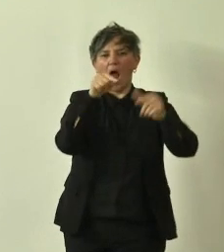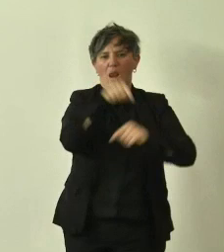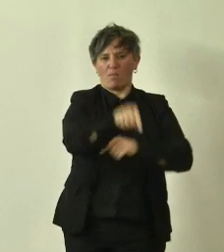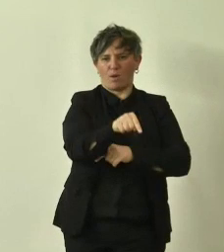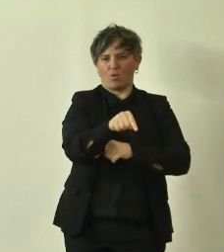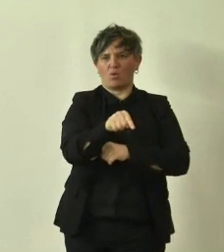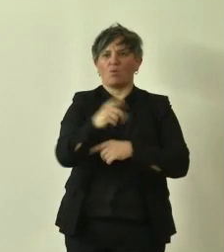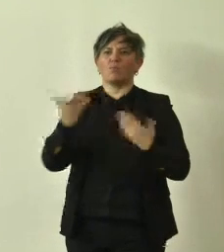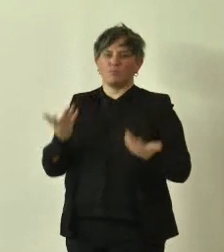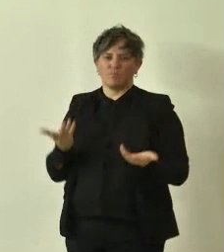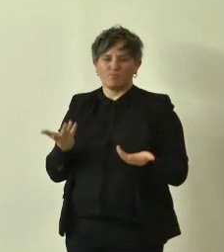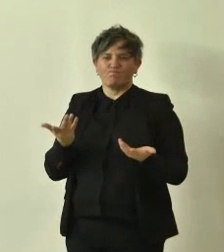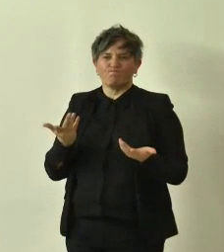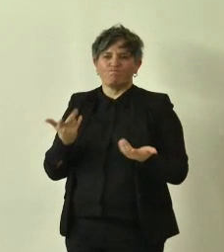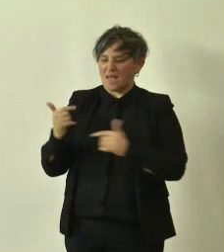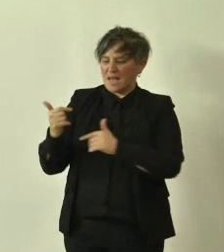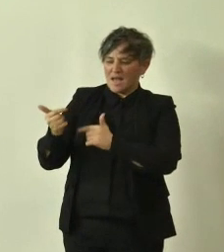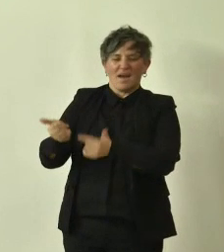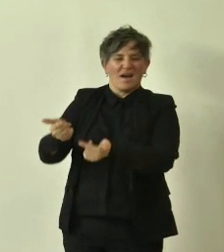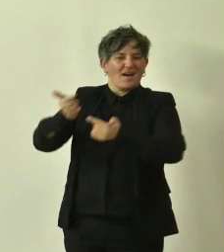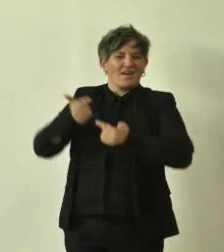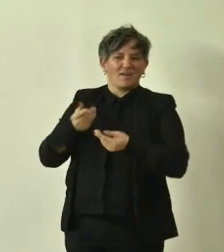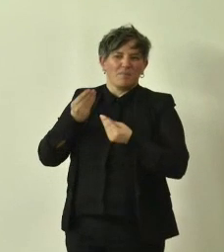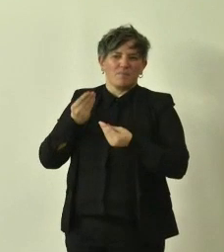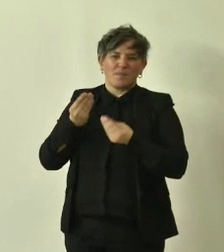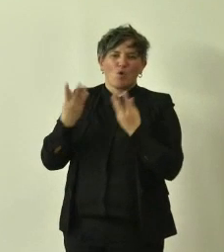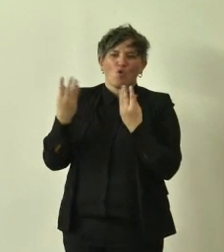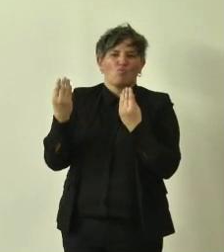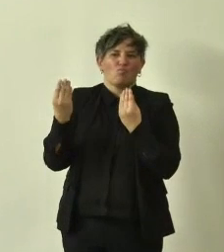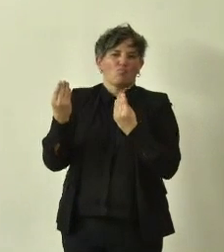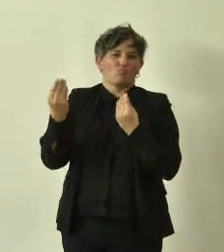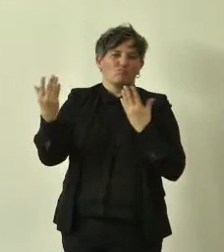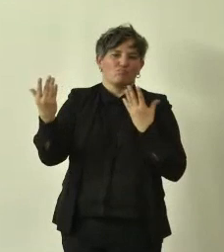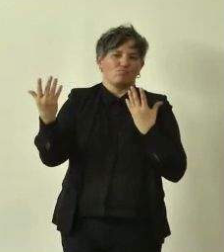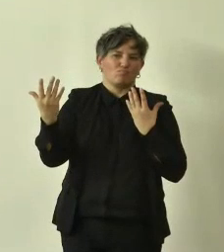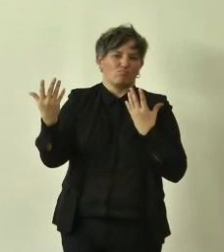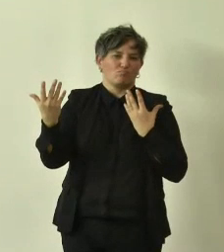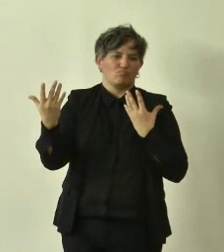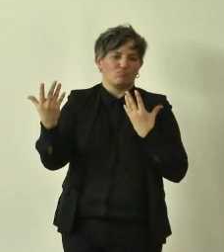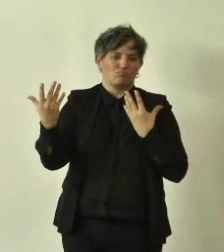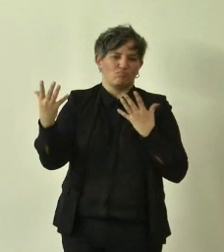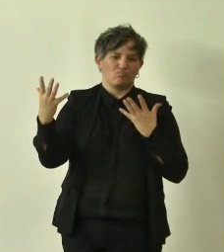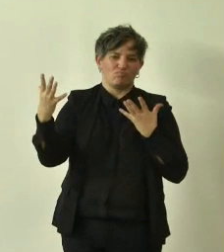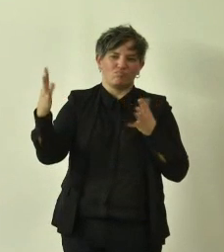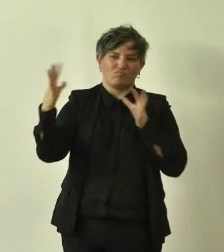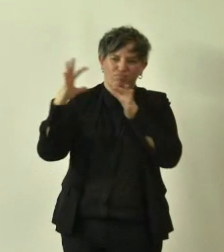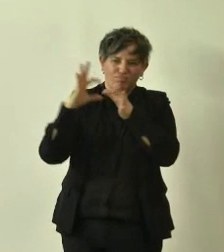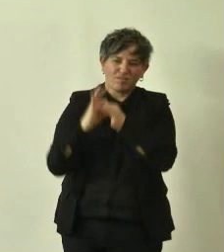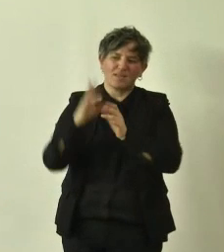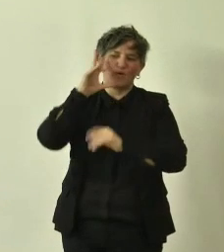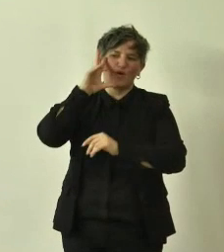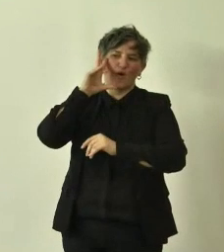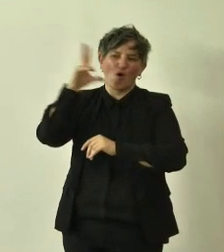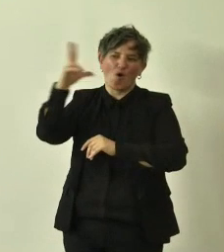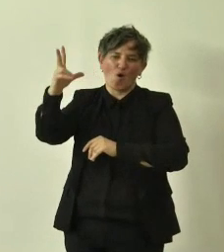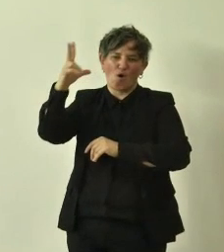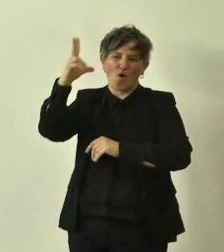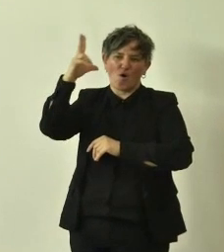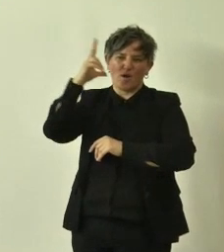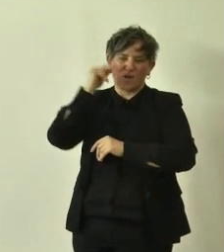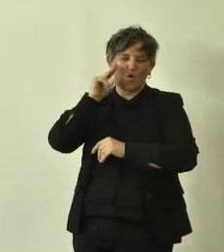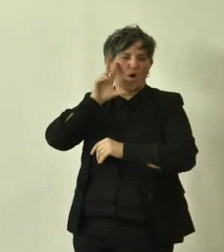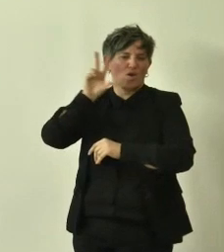gemellaggio una parola un po' pomposa insomma in una sorta di riconoscimento di un destino